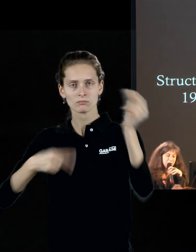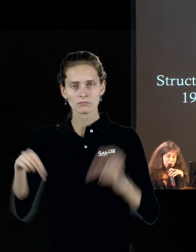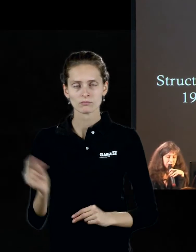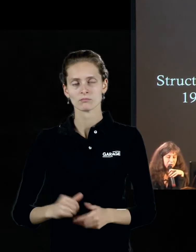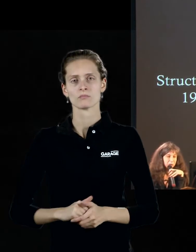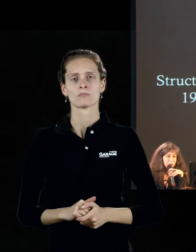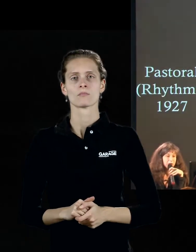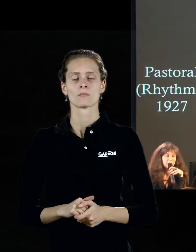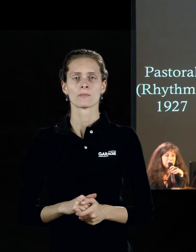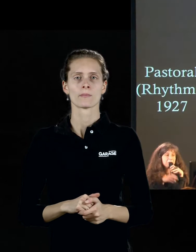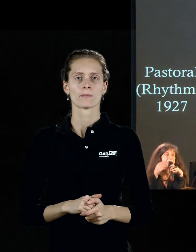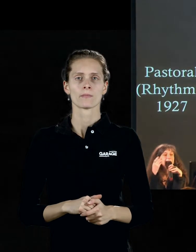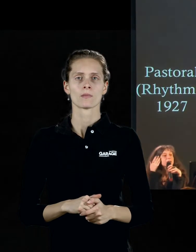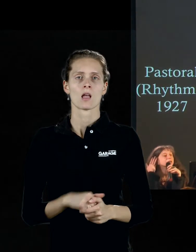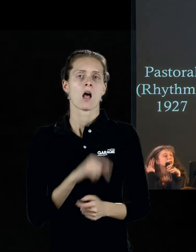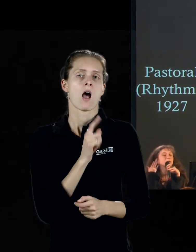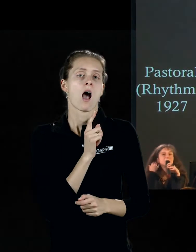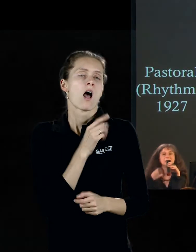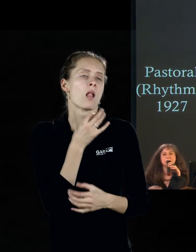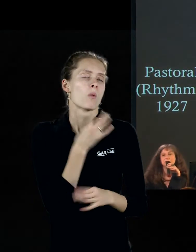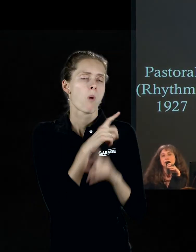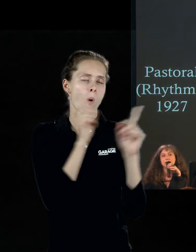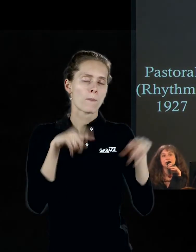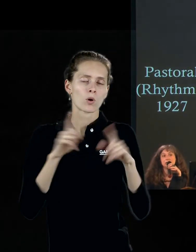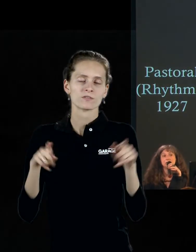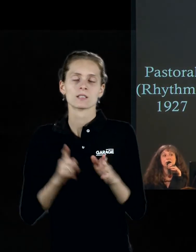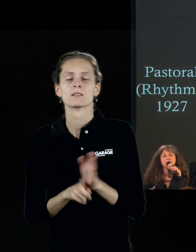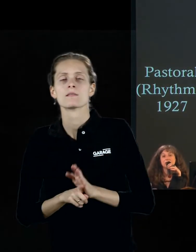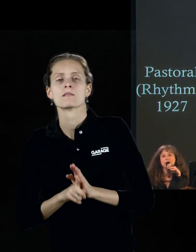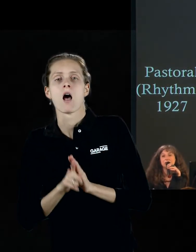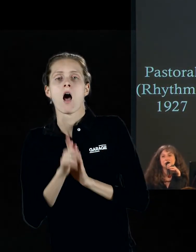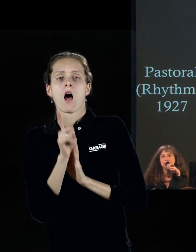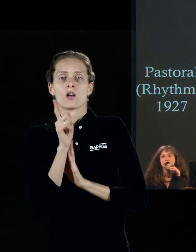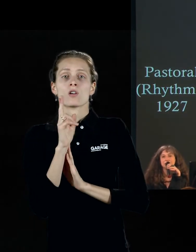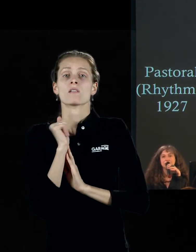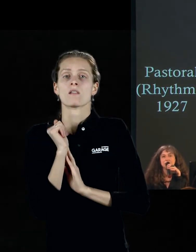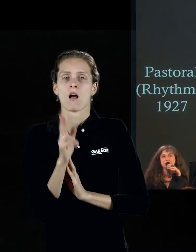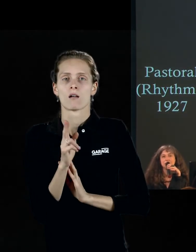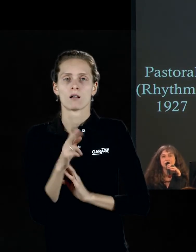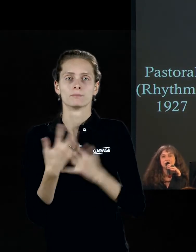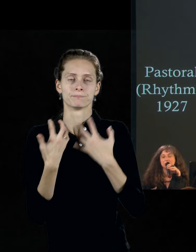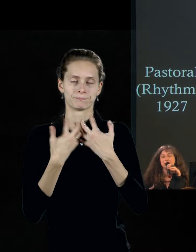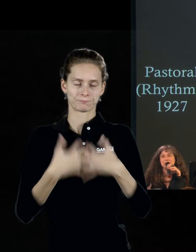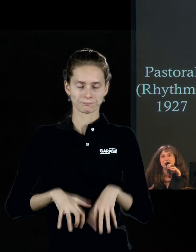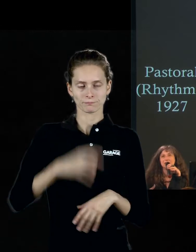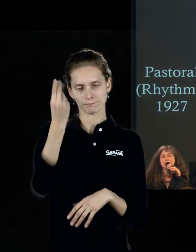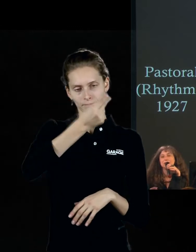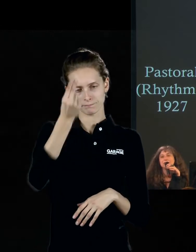каждое произведение, которое он начинал, он практиковал автоматический рисунок. То есть он